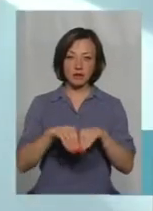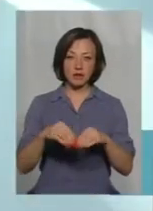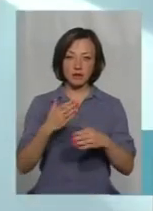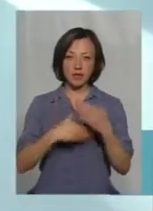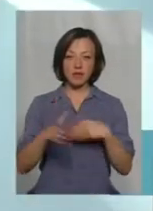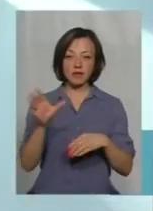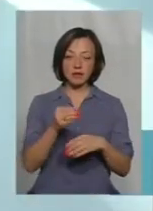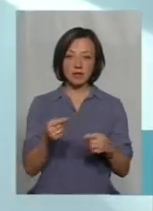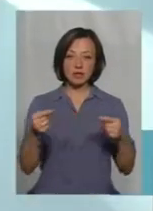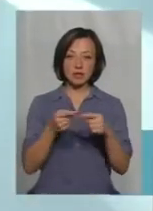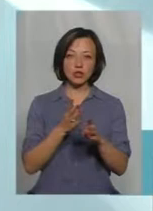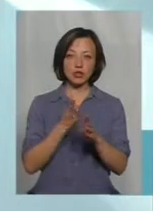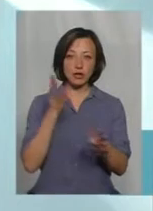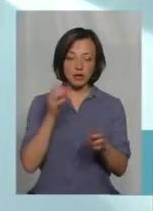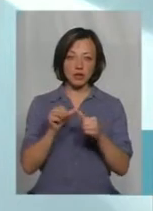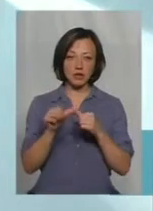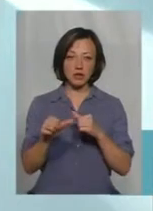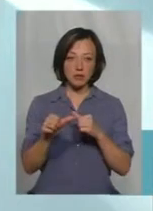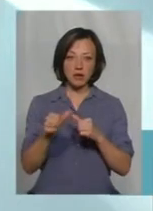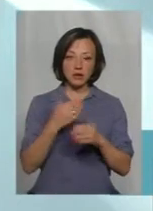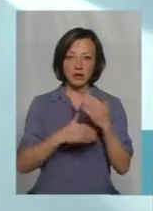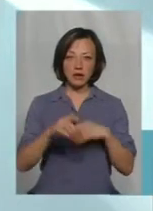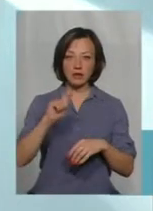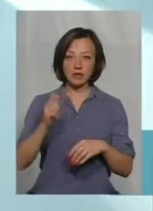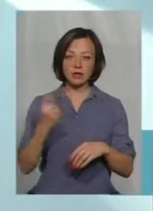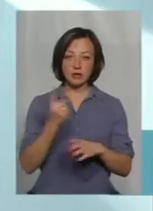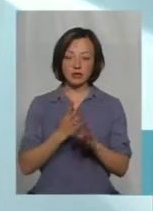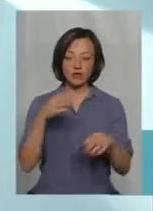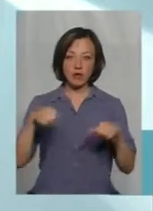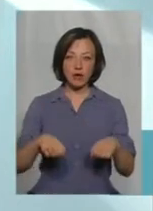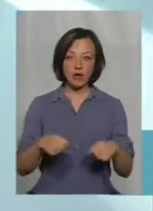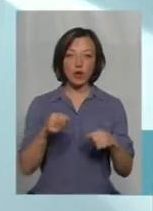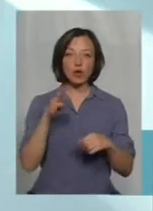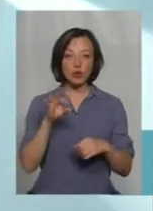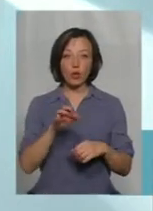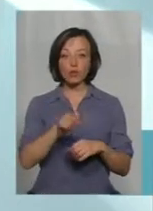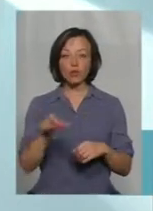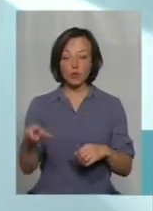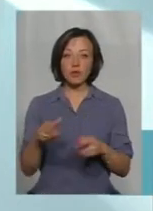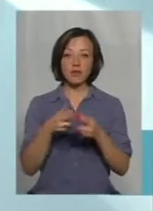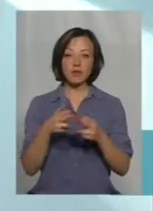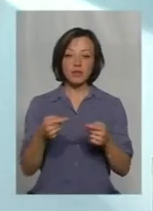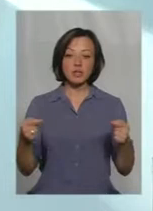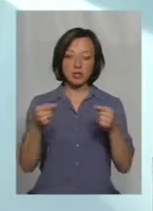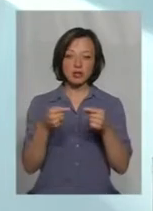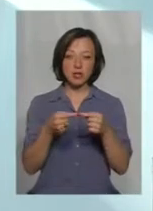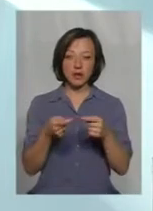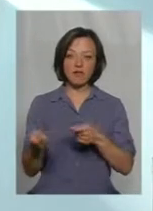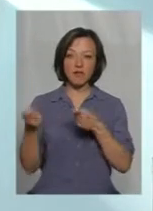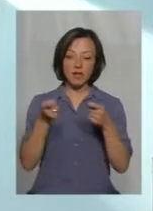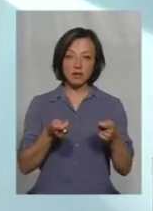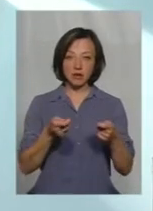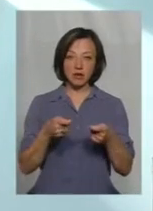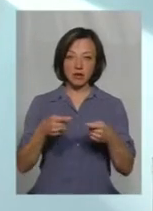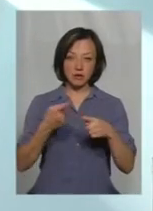всі інші згідно черги. Пішли, крім інвалідів війни і мали першочергове право. То особи, які визначають ввезення